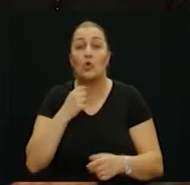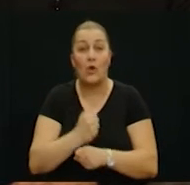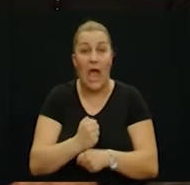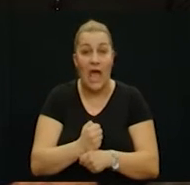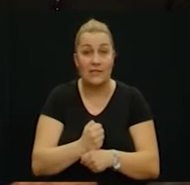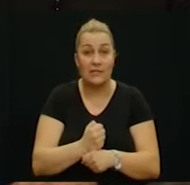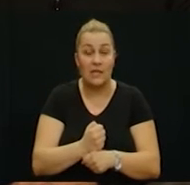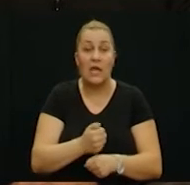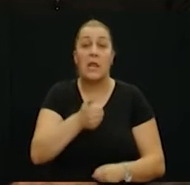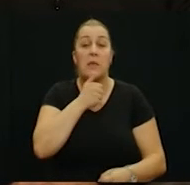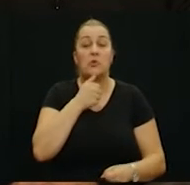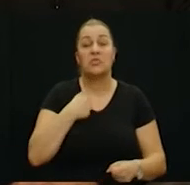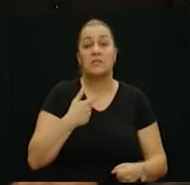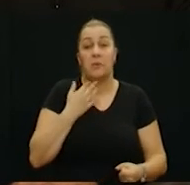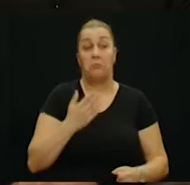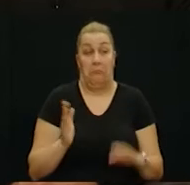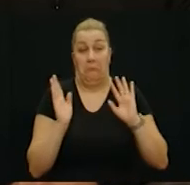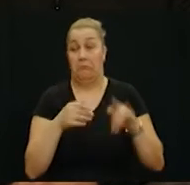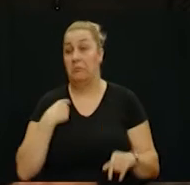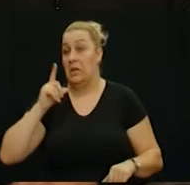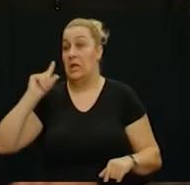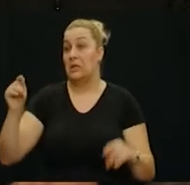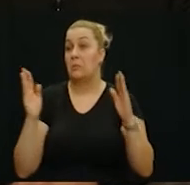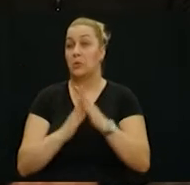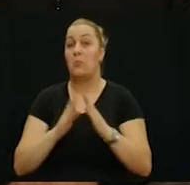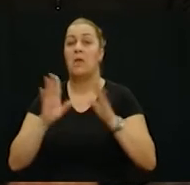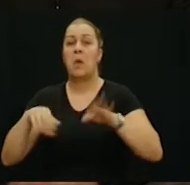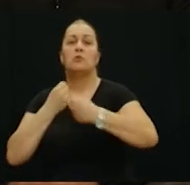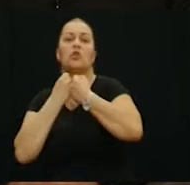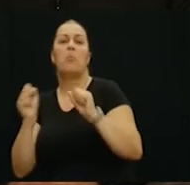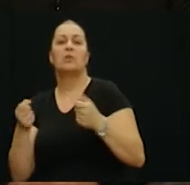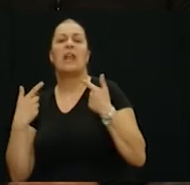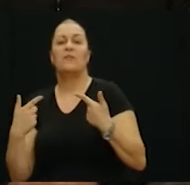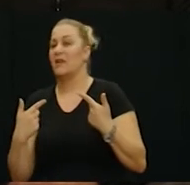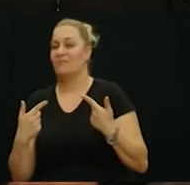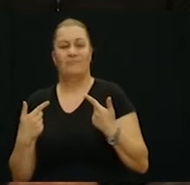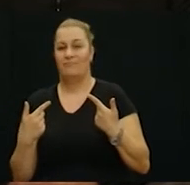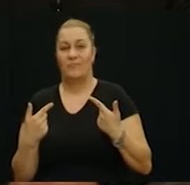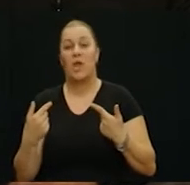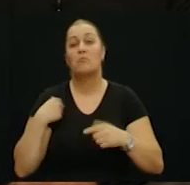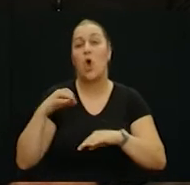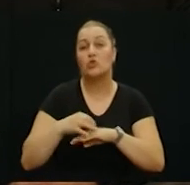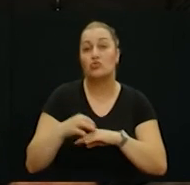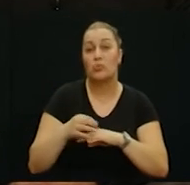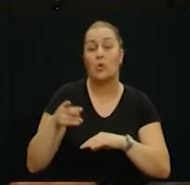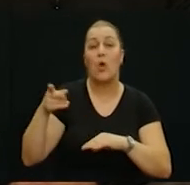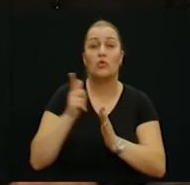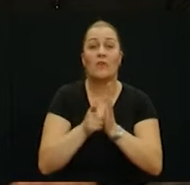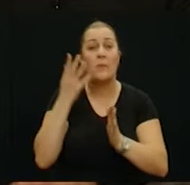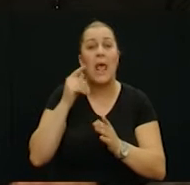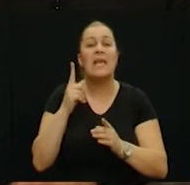možete si dozvoliti taj lukus pa otići kući pa imati slobodan vikend. Nego smo se jednostavno i suprugo, iako je tada bila